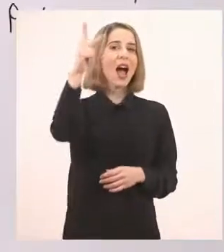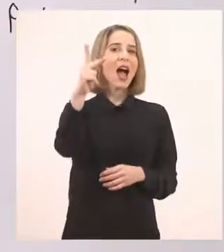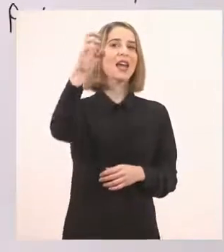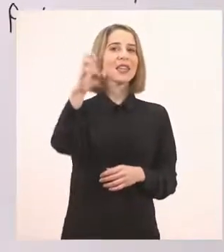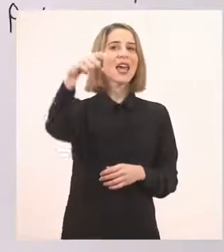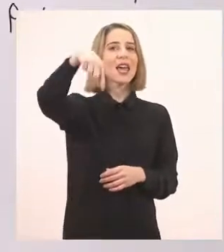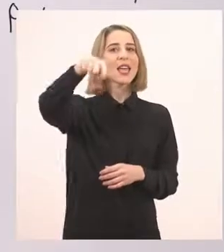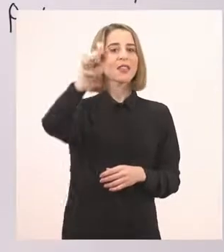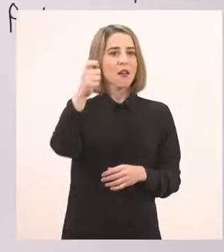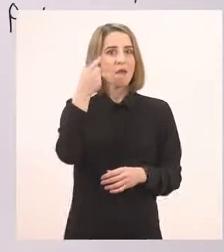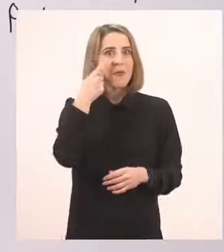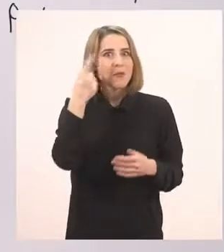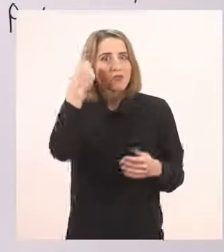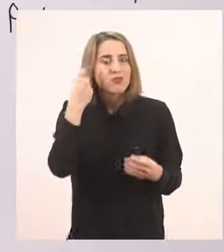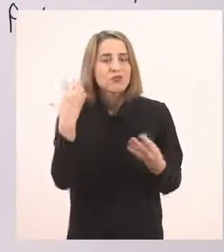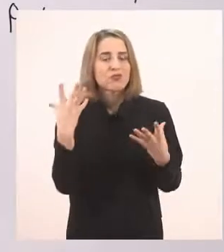πολλές λέξεις με ρ.